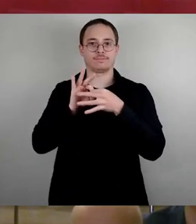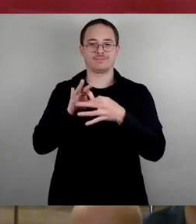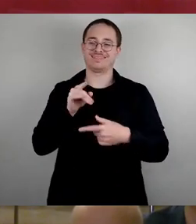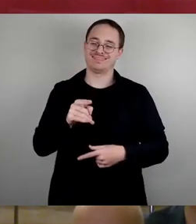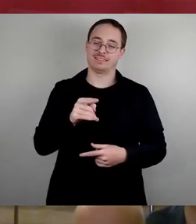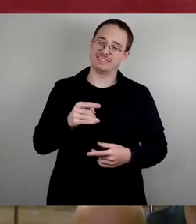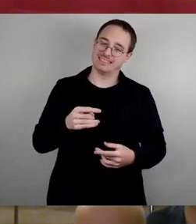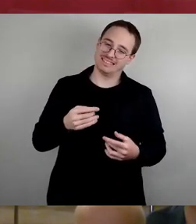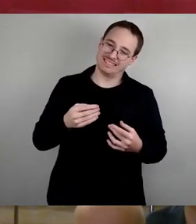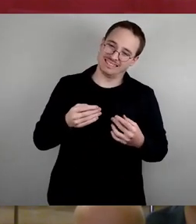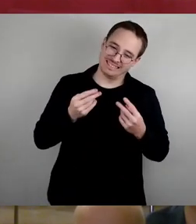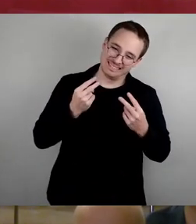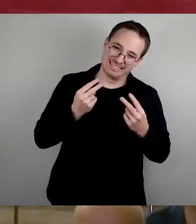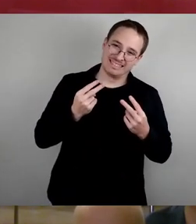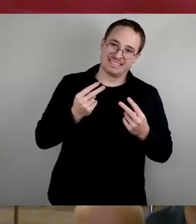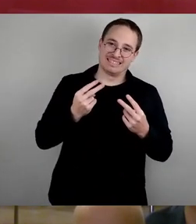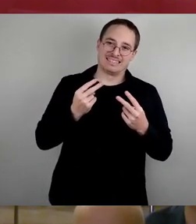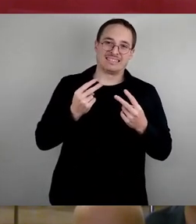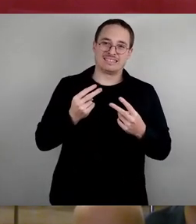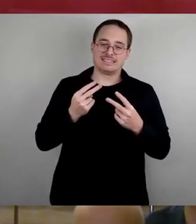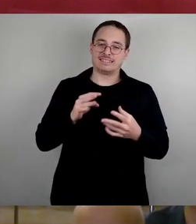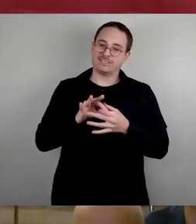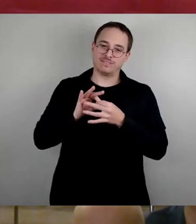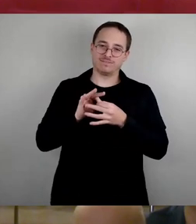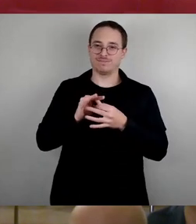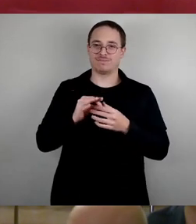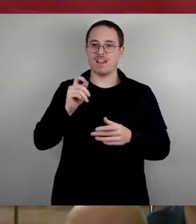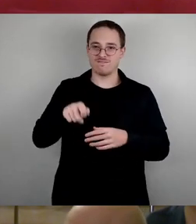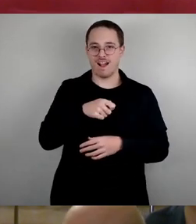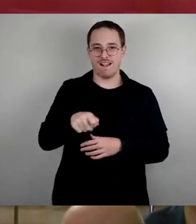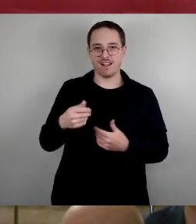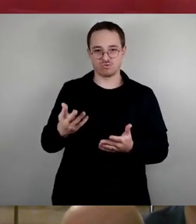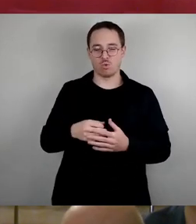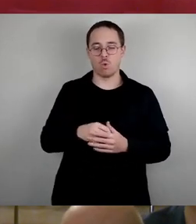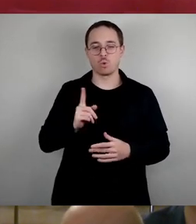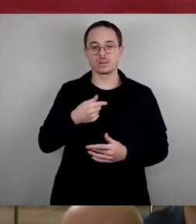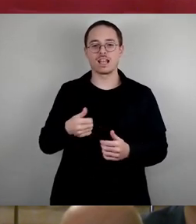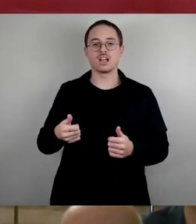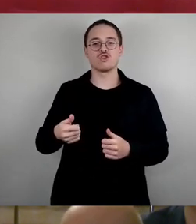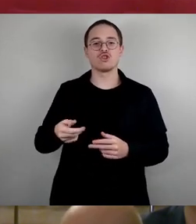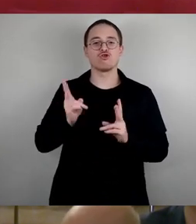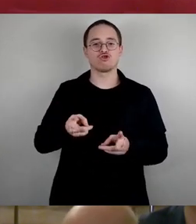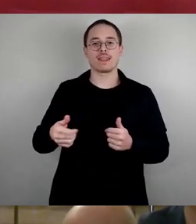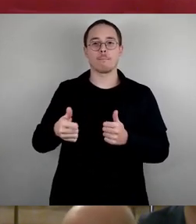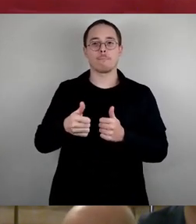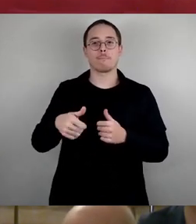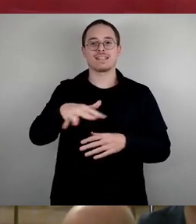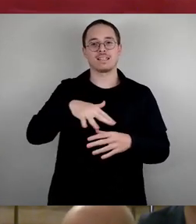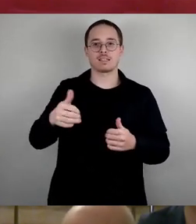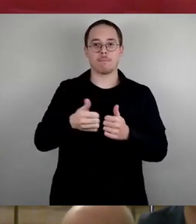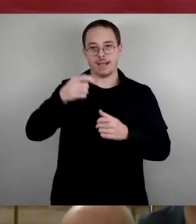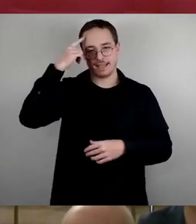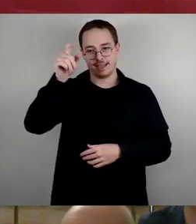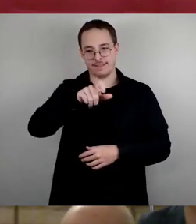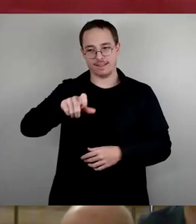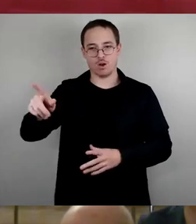Beschlusspunkten, also was die Wahl angeht und die Besetzung der Stadtbezirksbeiräte. Das ist okay, aber dort hätte unser Antrag inhaltlich